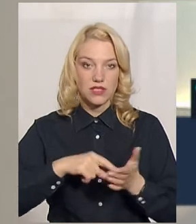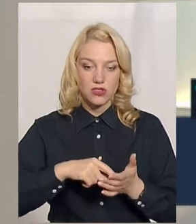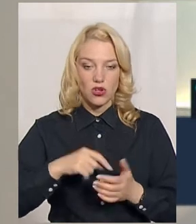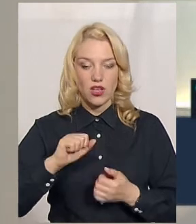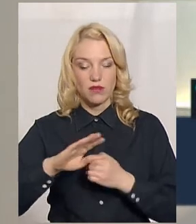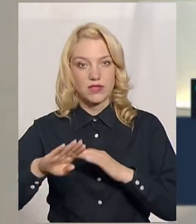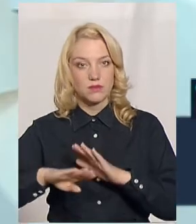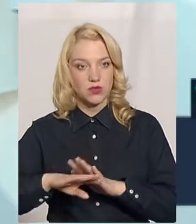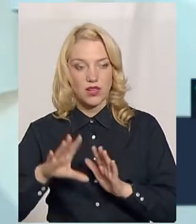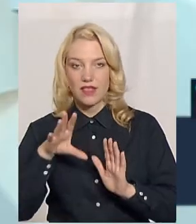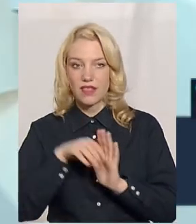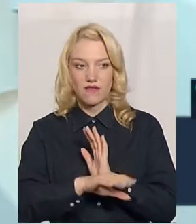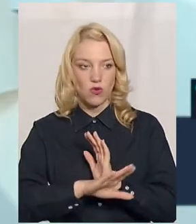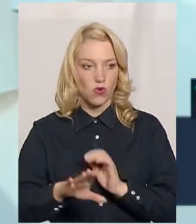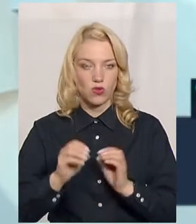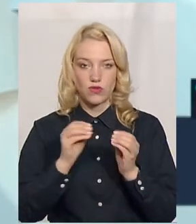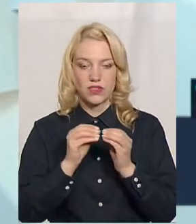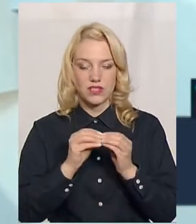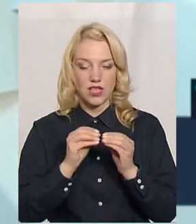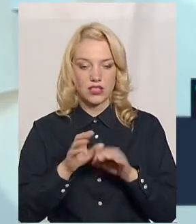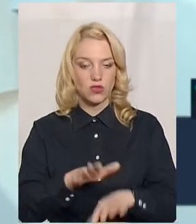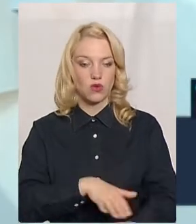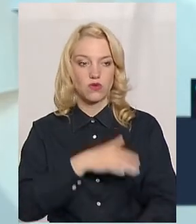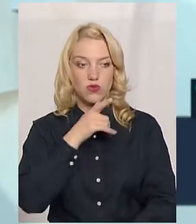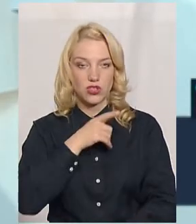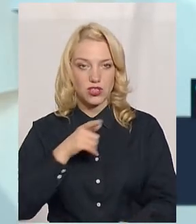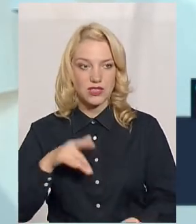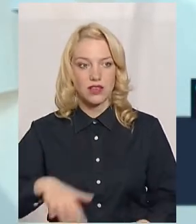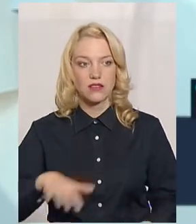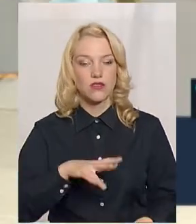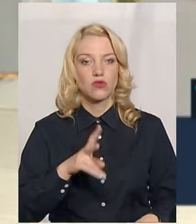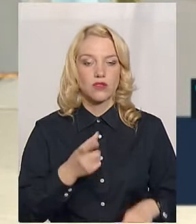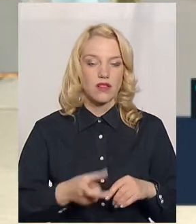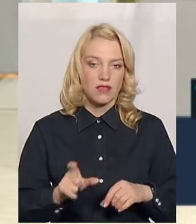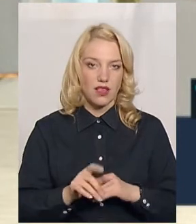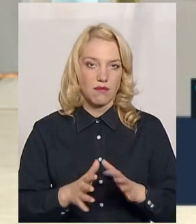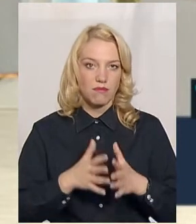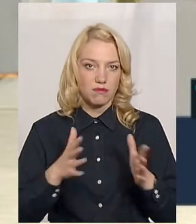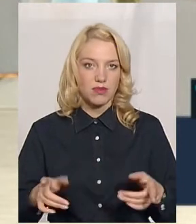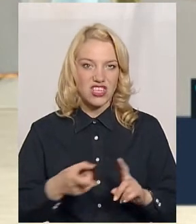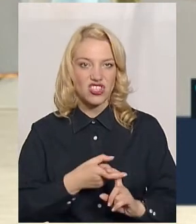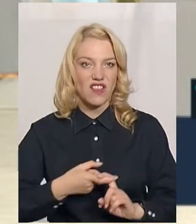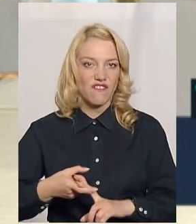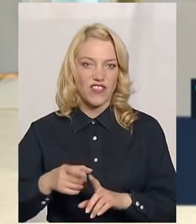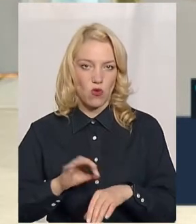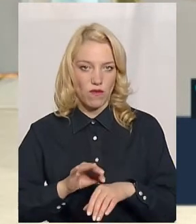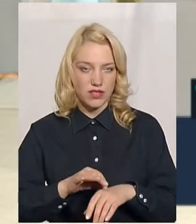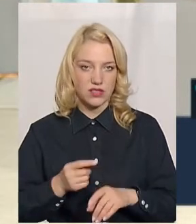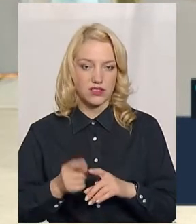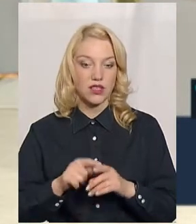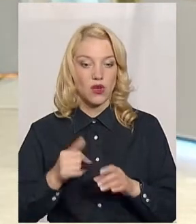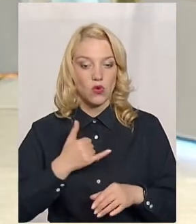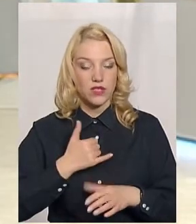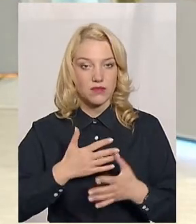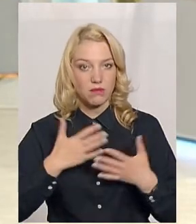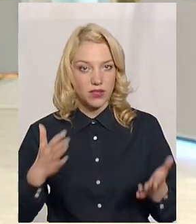'янець-Подільський не входило в десятку довгий час територій, найбільш інфіковані. По кількості пацієнтів в нас